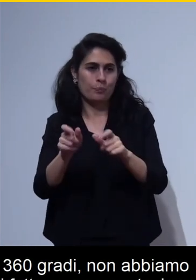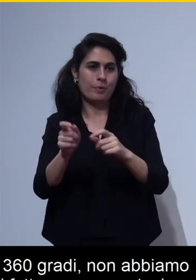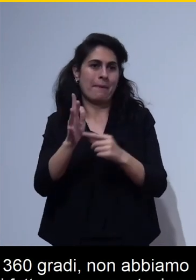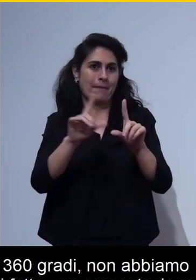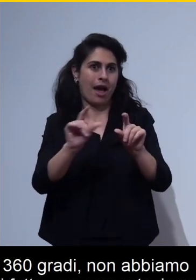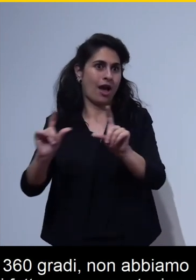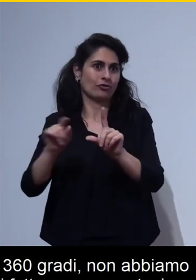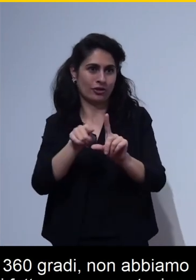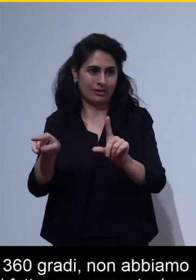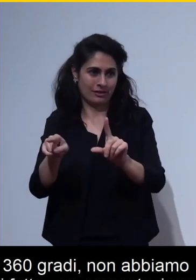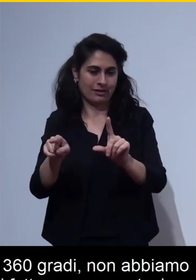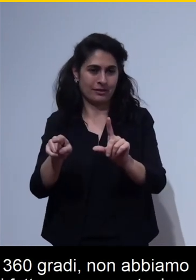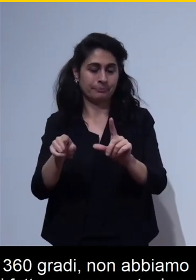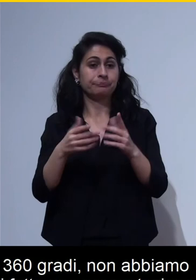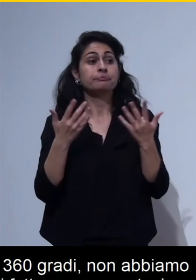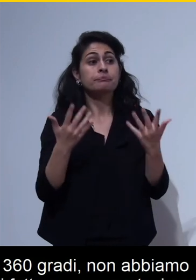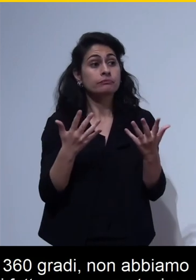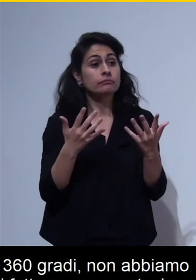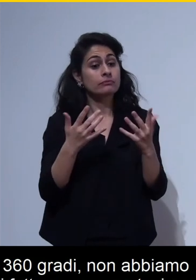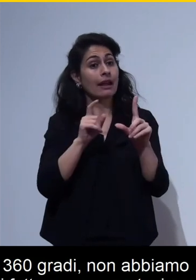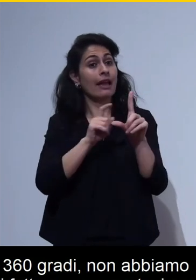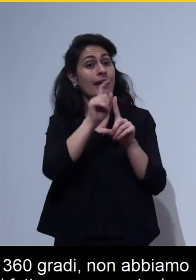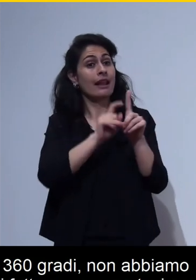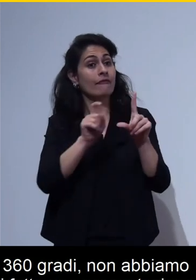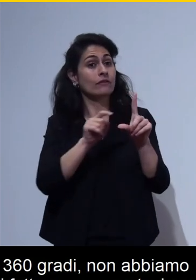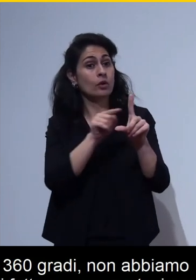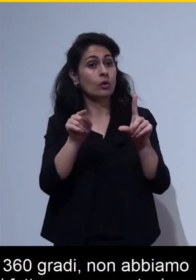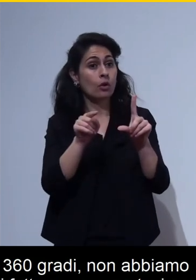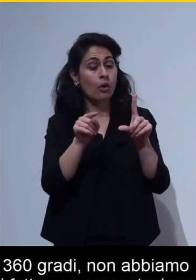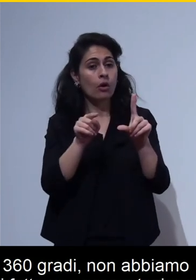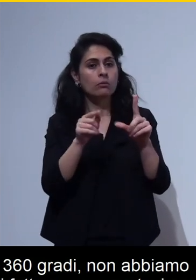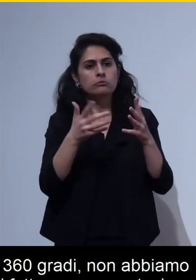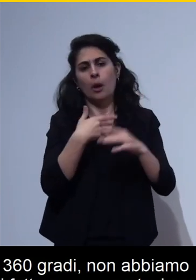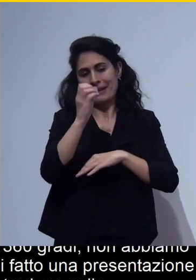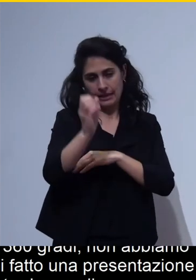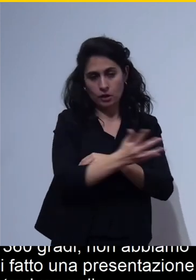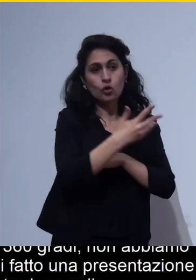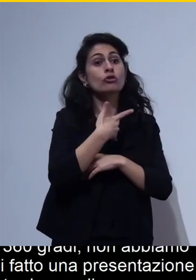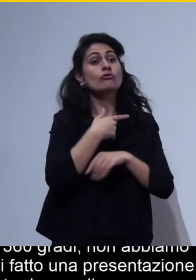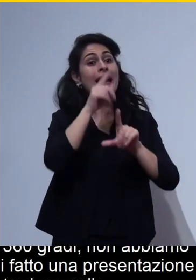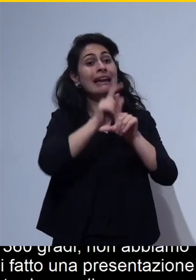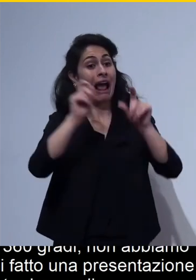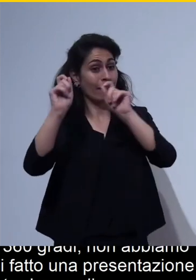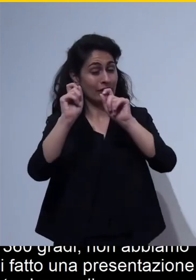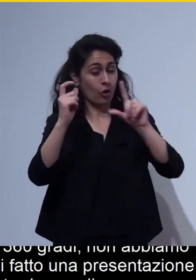grafico che si introduce nella presentazione può essere può avere